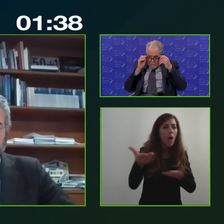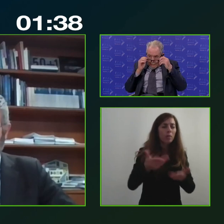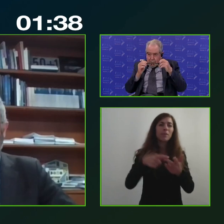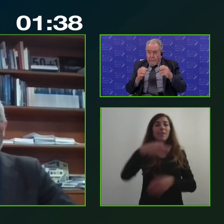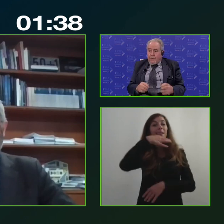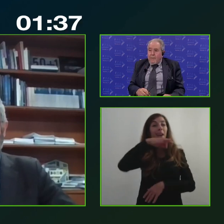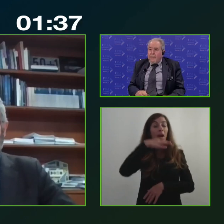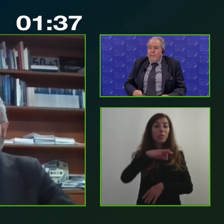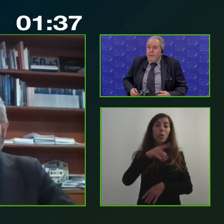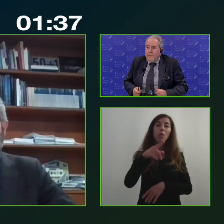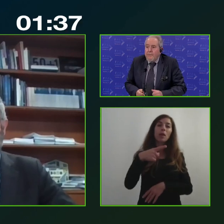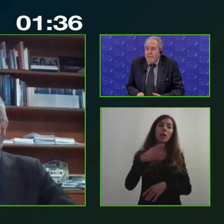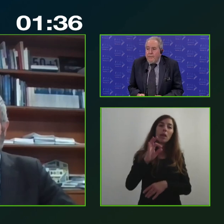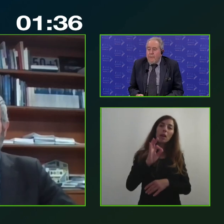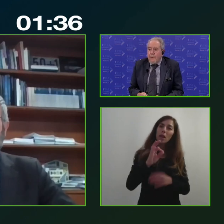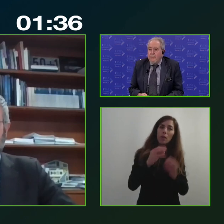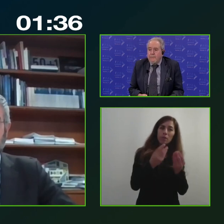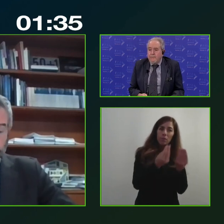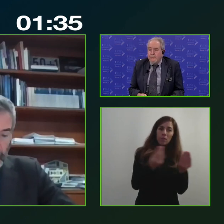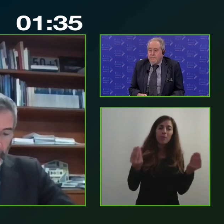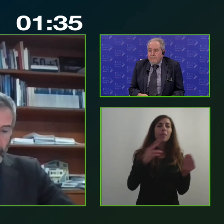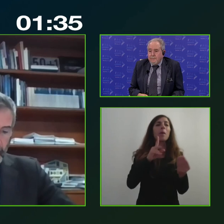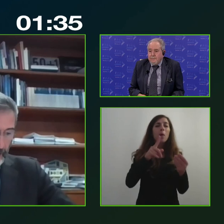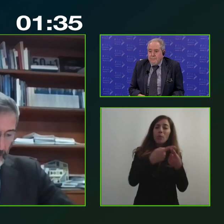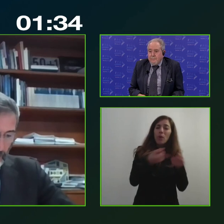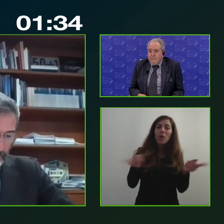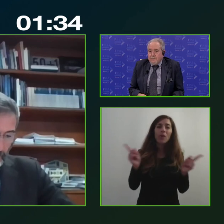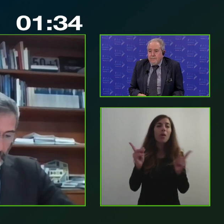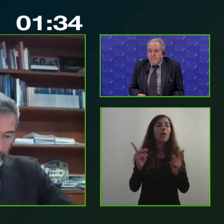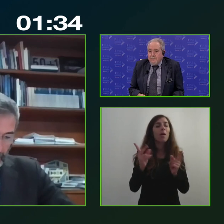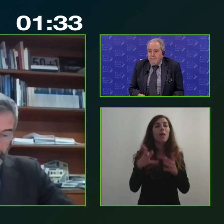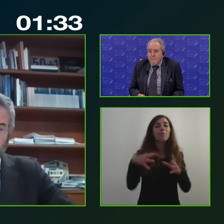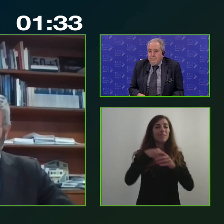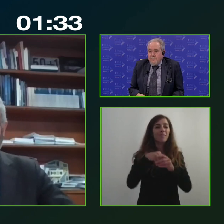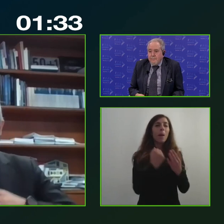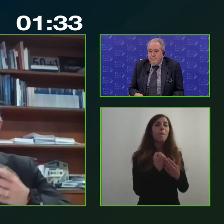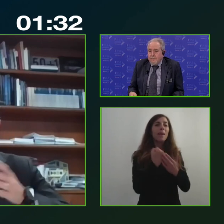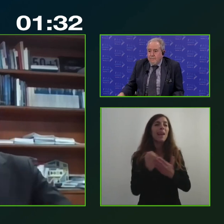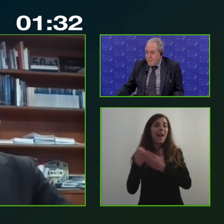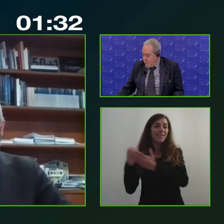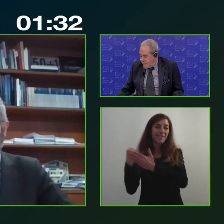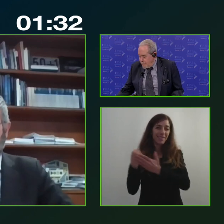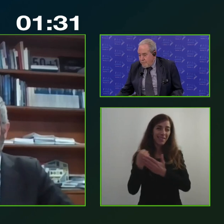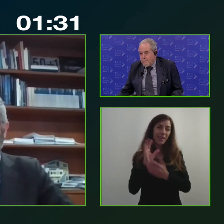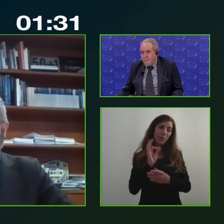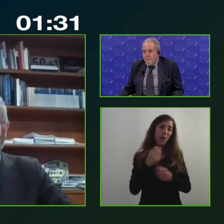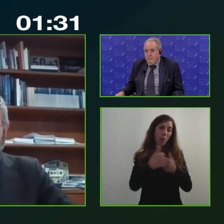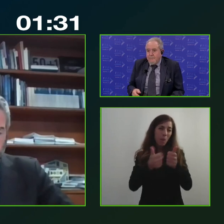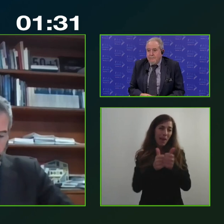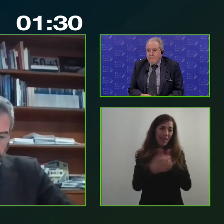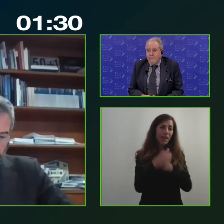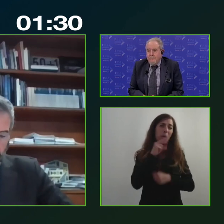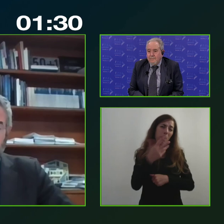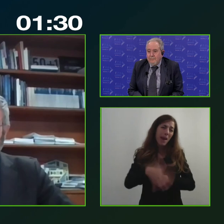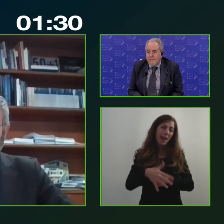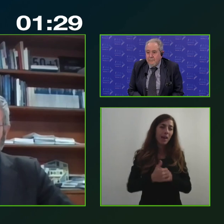filastri del partenariato di cui abbiamo parlato anch'io avrei voluto ricordare lo ha